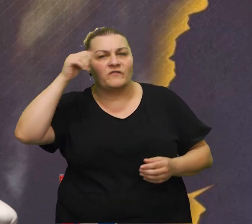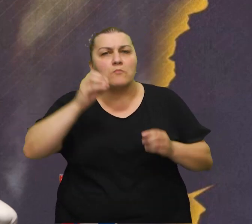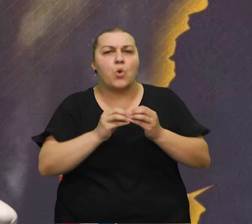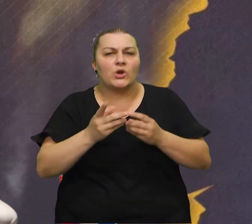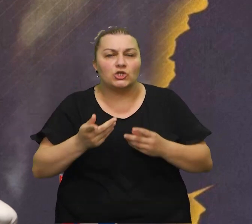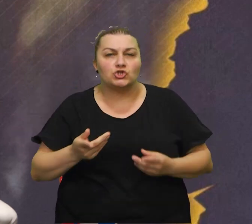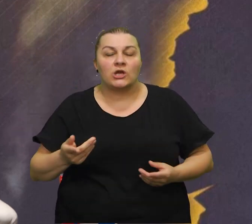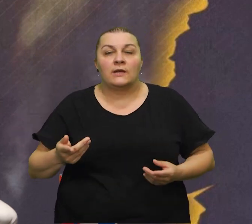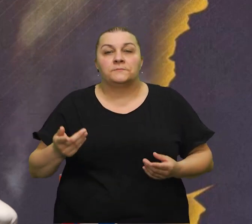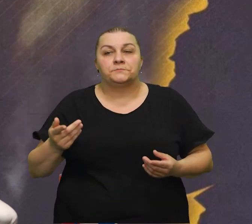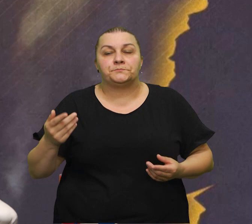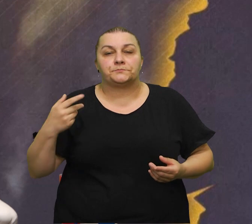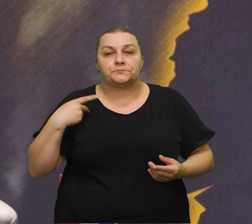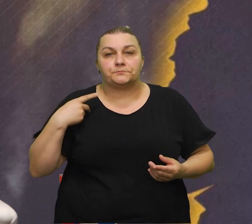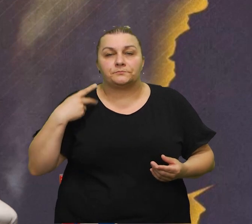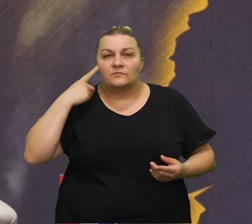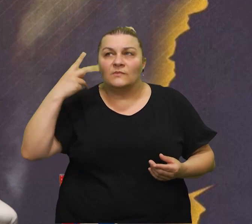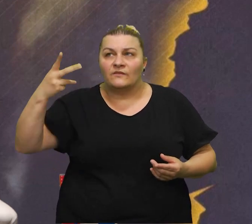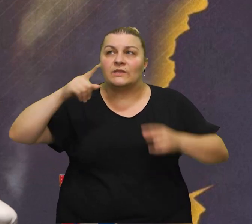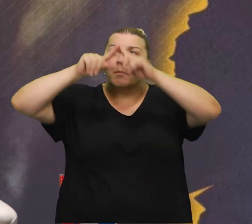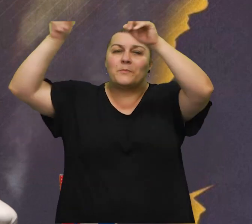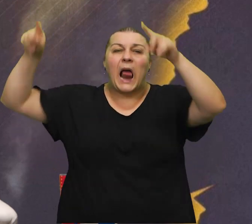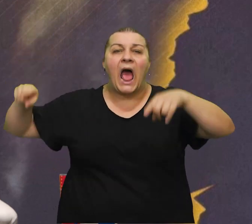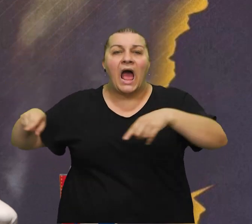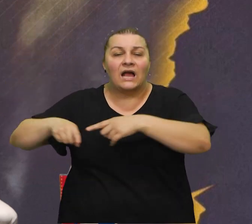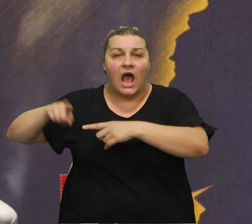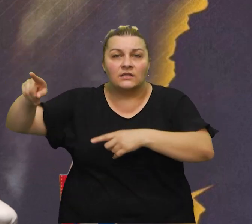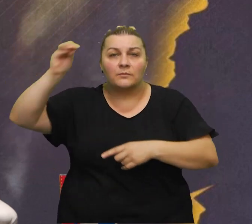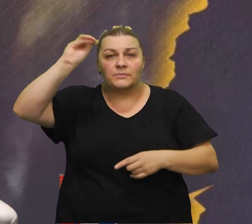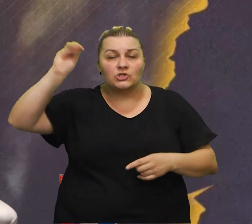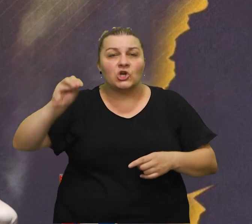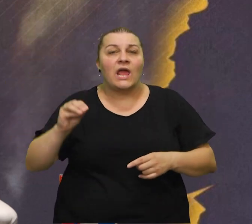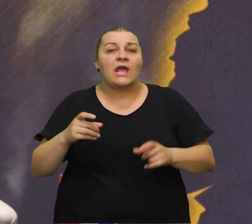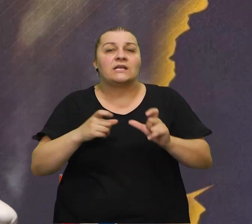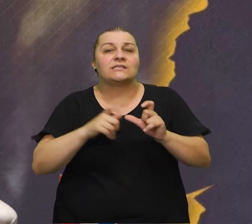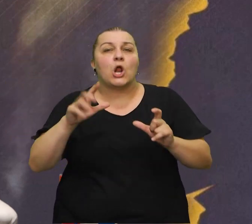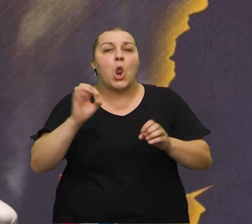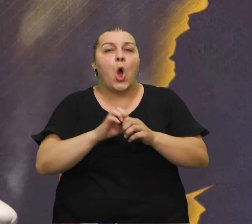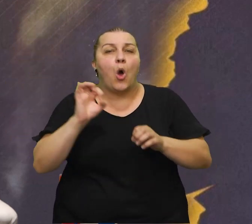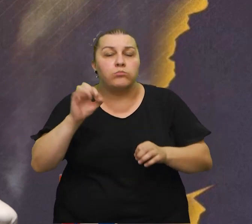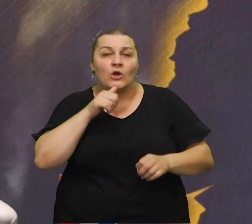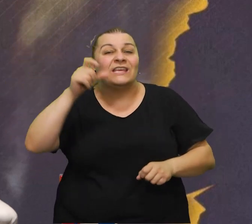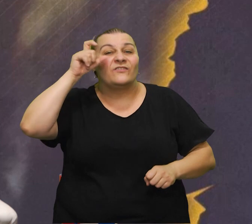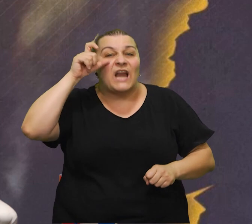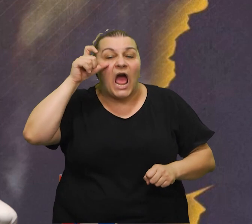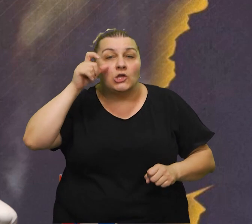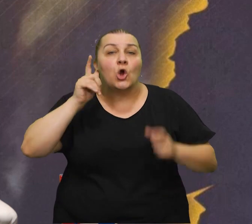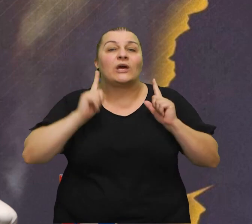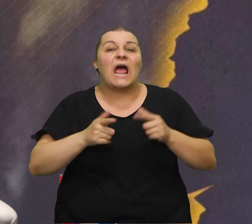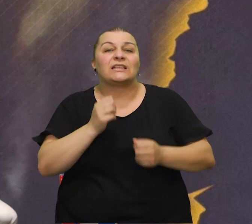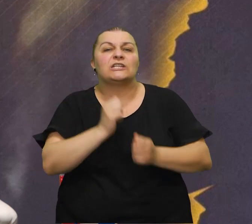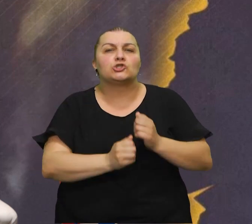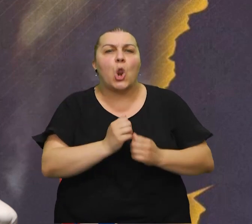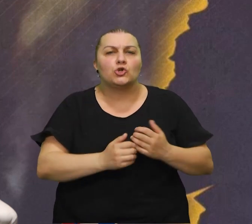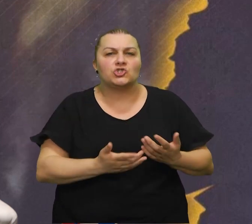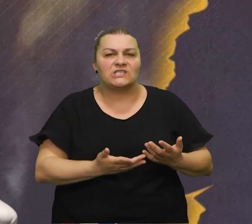preziva i vidjena na onome plakatu, Slovo i Franjo, ratni zločinici.